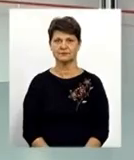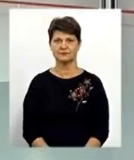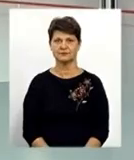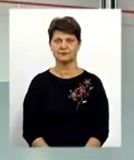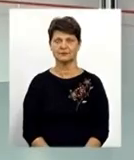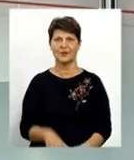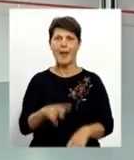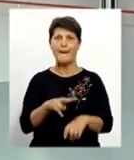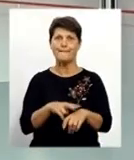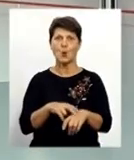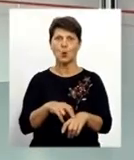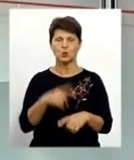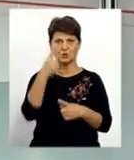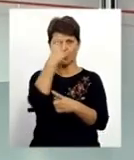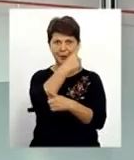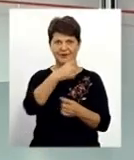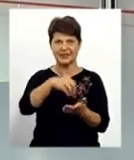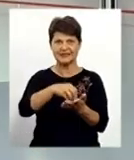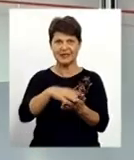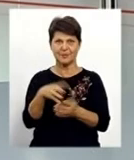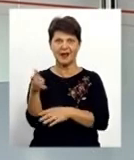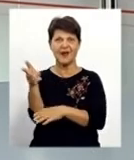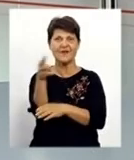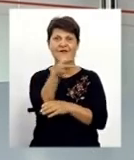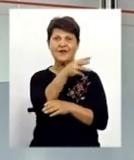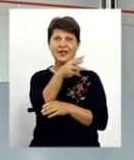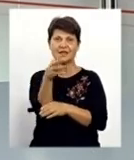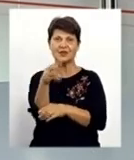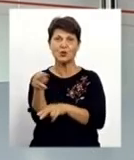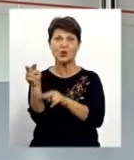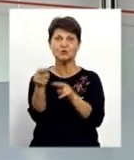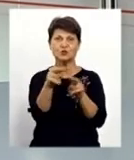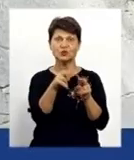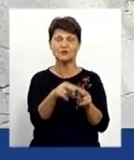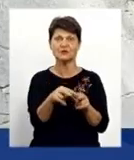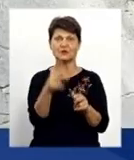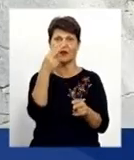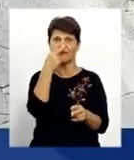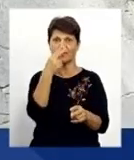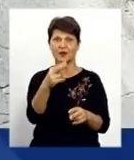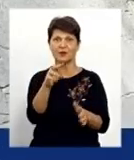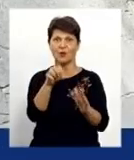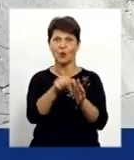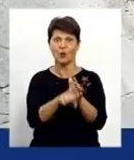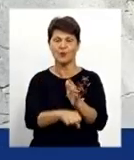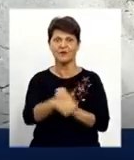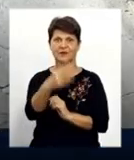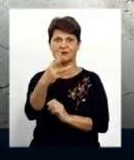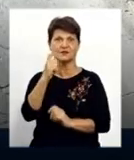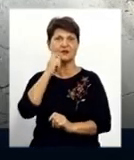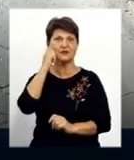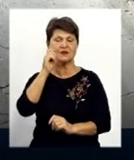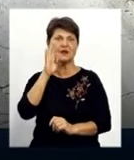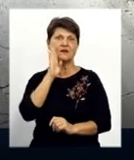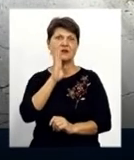Поліція опублікувала запис із камер відеоспостереження, на якому видно ймовірного вбивцю 32-річної віничанки